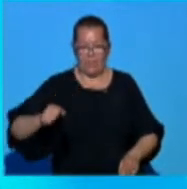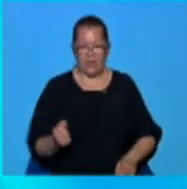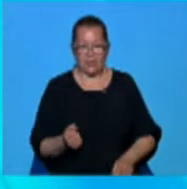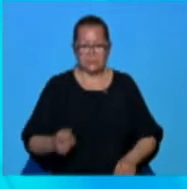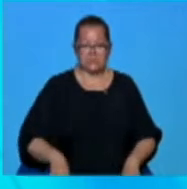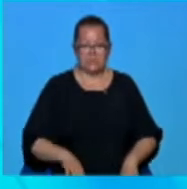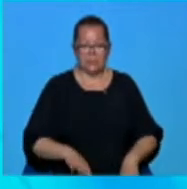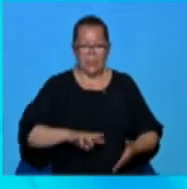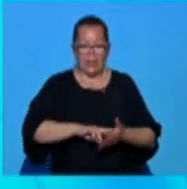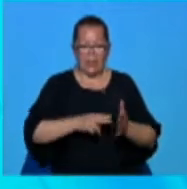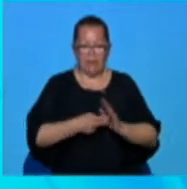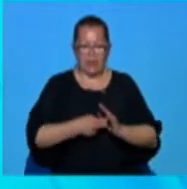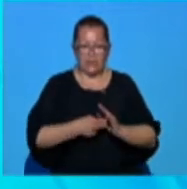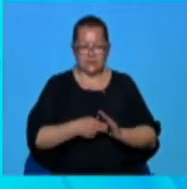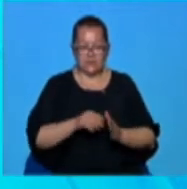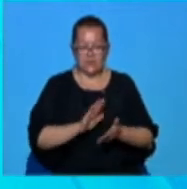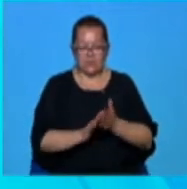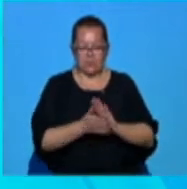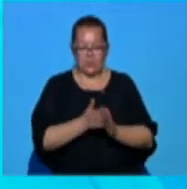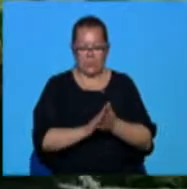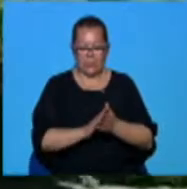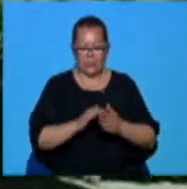a fost remediată după aproximativă oră.